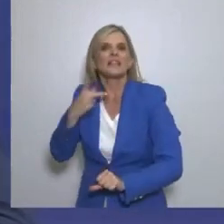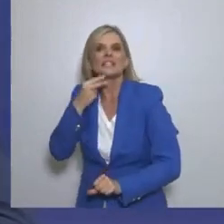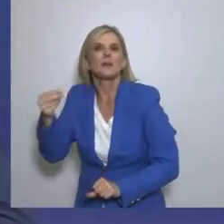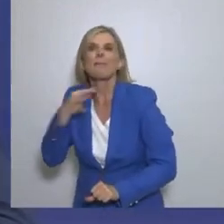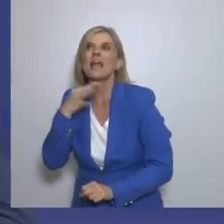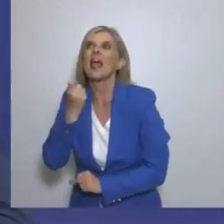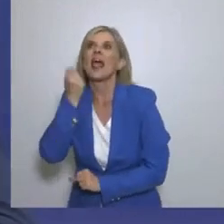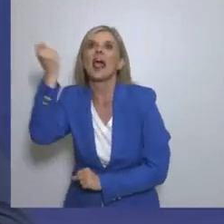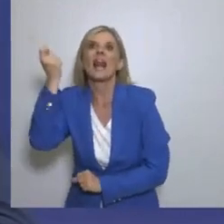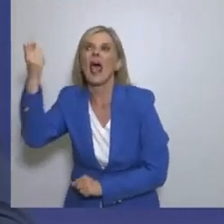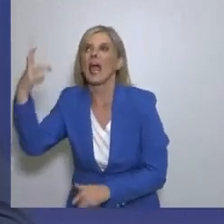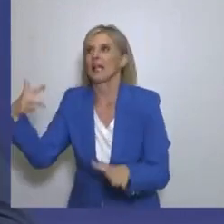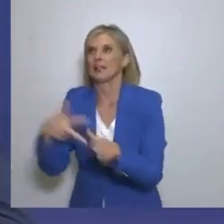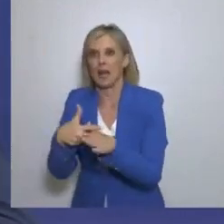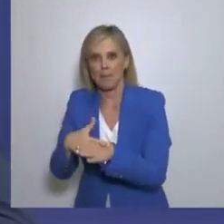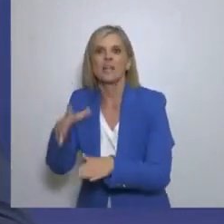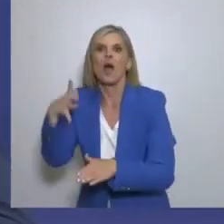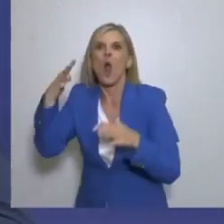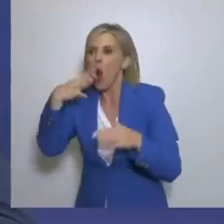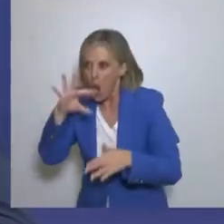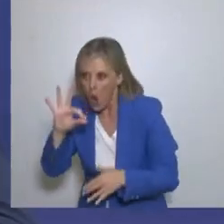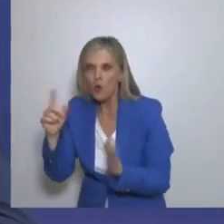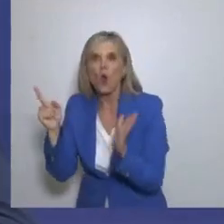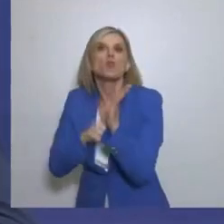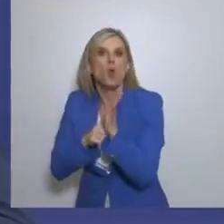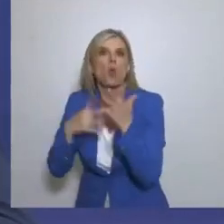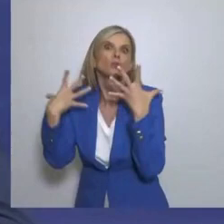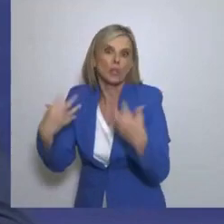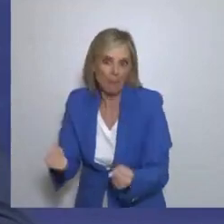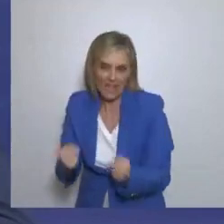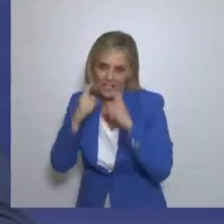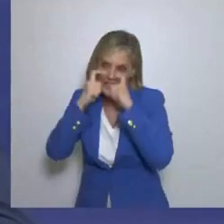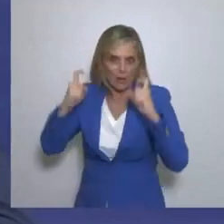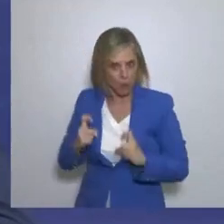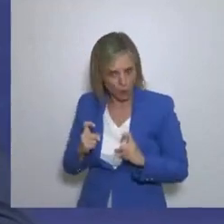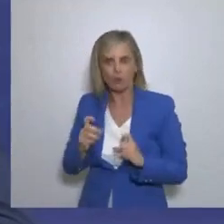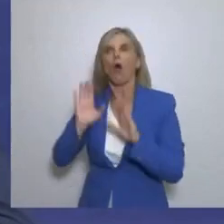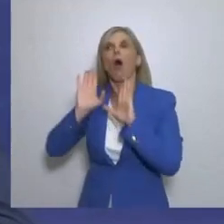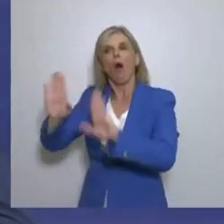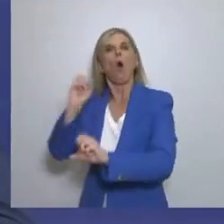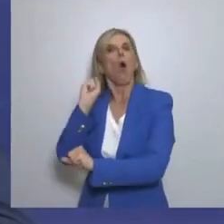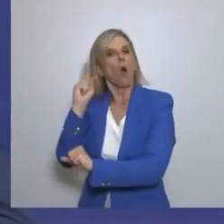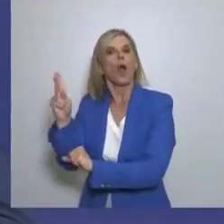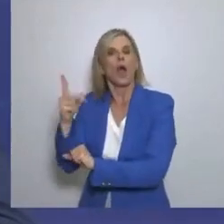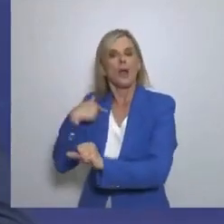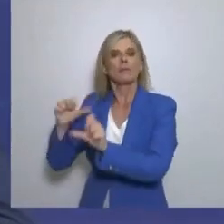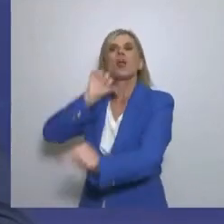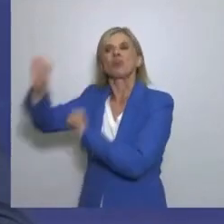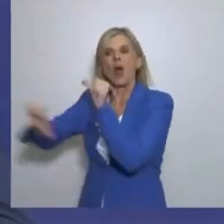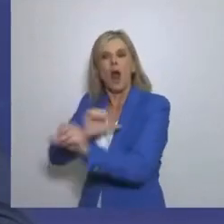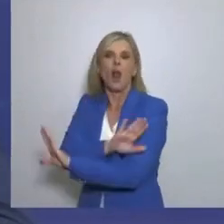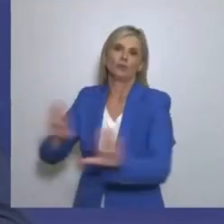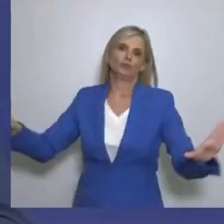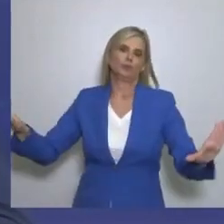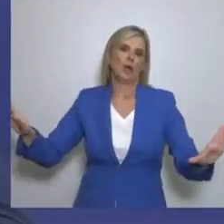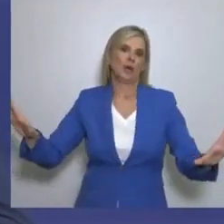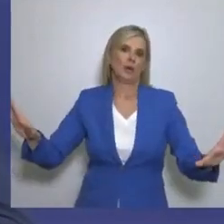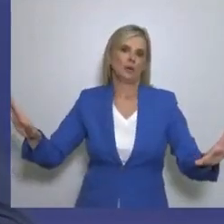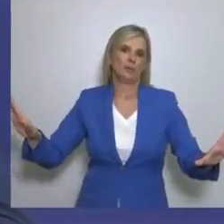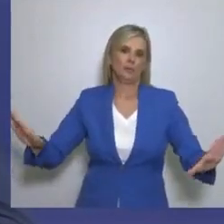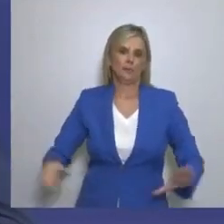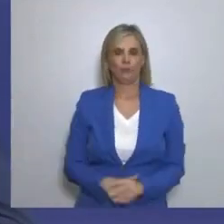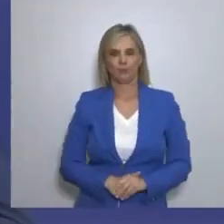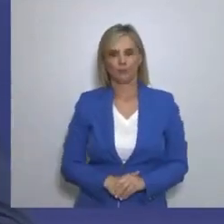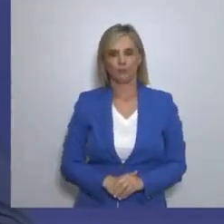μπει στη διαδικασία αυτή Οι υπεύθυνοι Δεν θα δούμε αν θα τιμωρηθούν ή αν έχουν πεθάνει Είναι παλαιότερες συμβάσεις και νεότερες